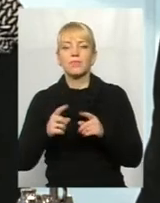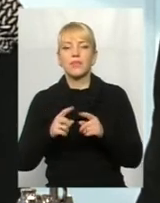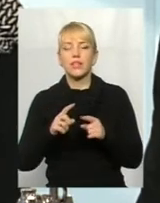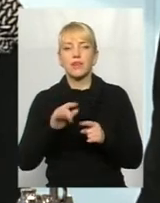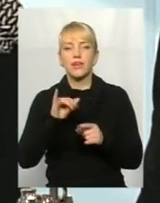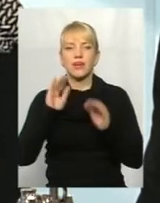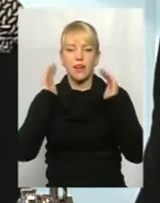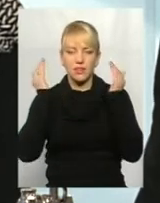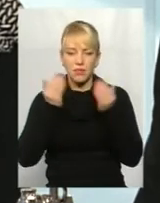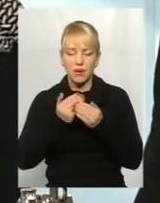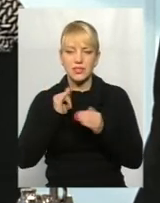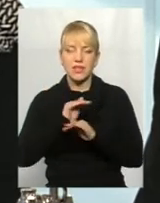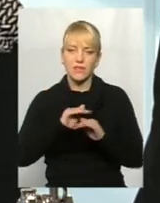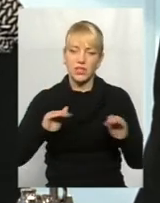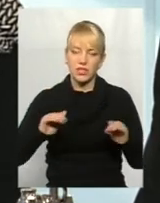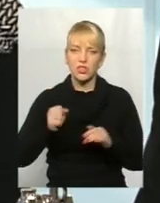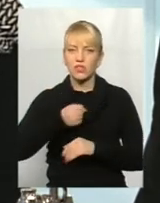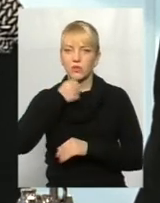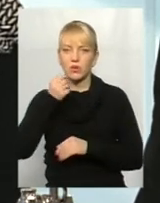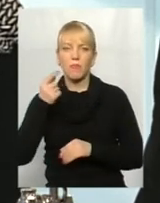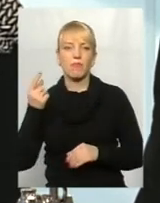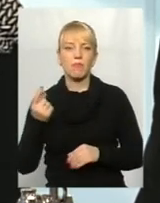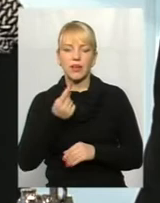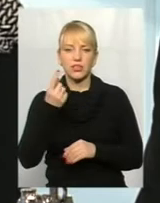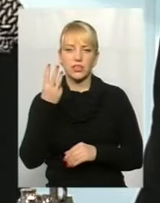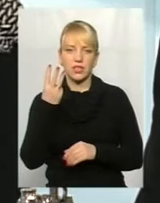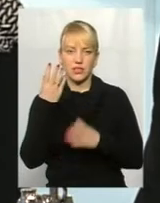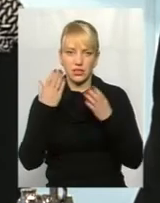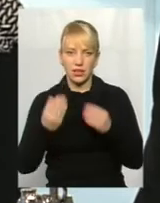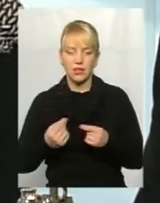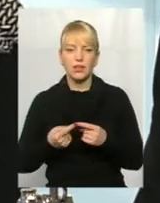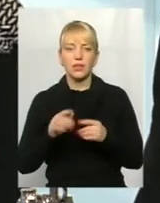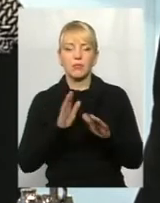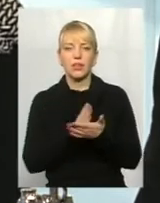дорослій перші три дні перебування пацієнтів,